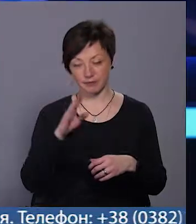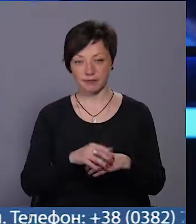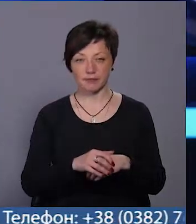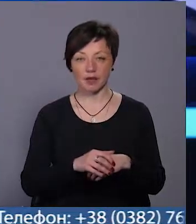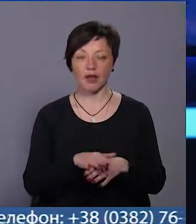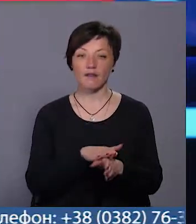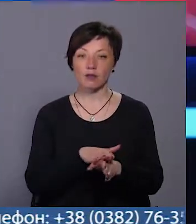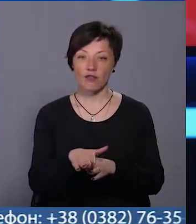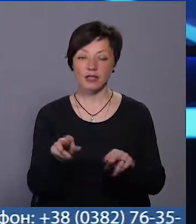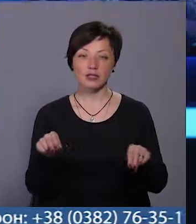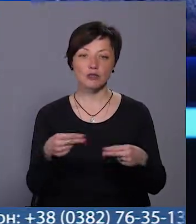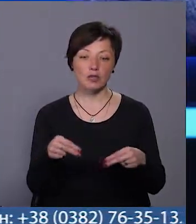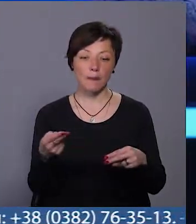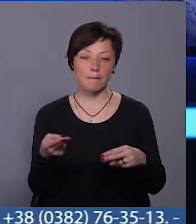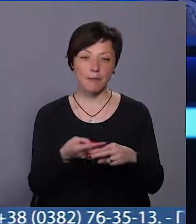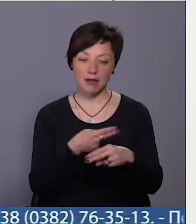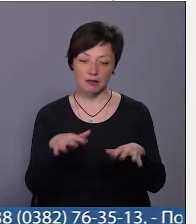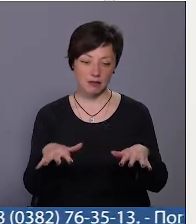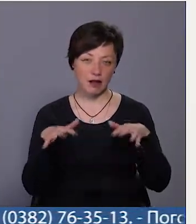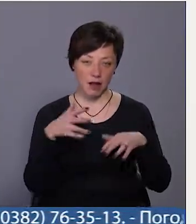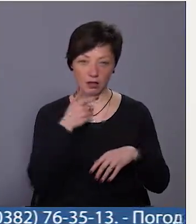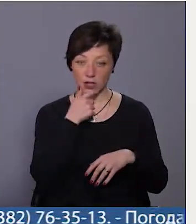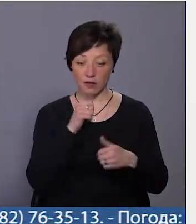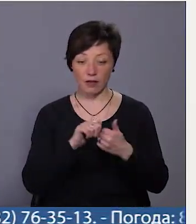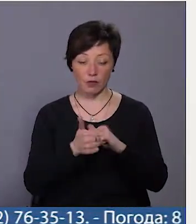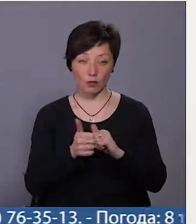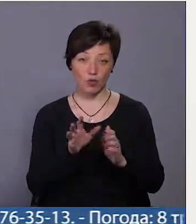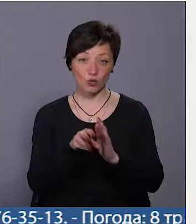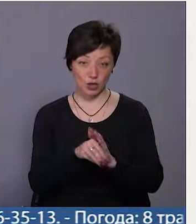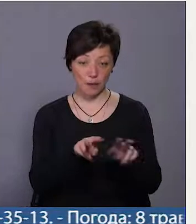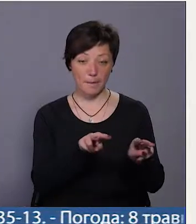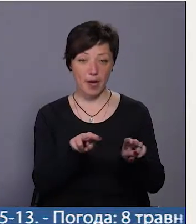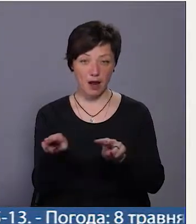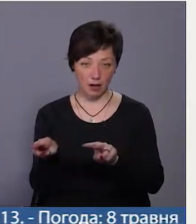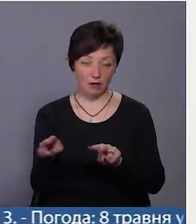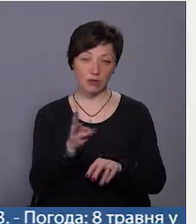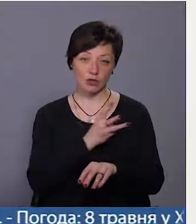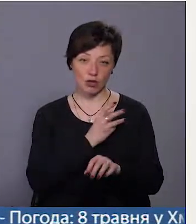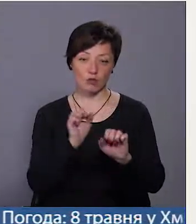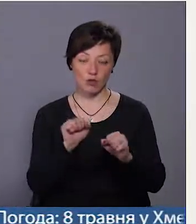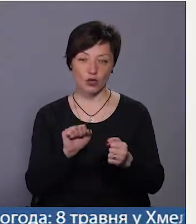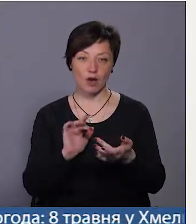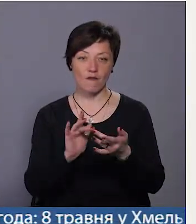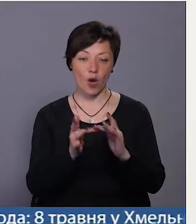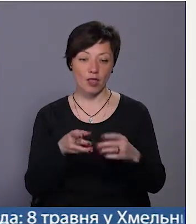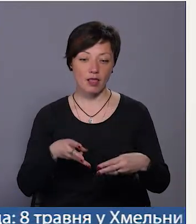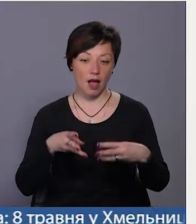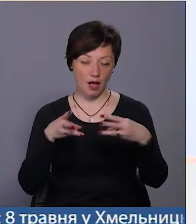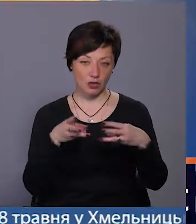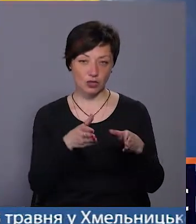Відбувається чемпіонат без глядачів. Натомість долучитися до перегляду охочі можуть в онлайн-режимі.